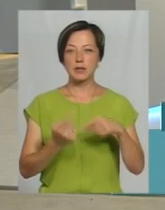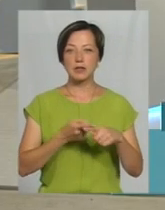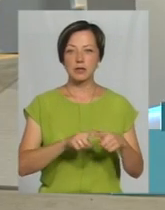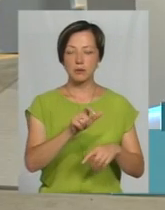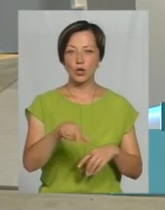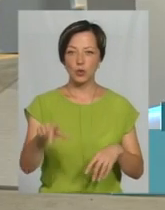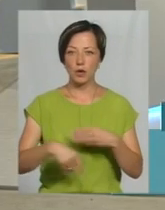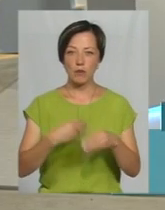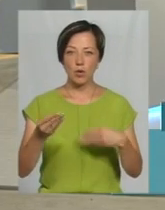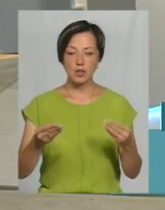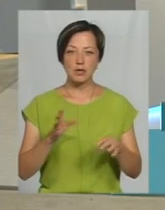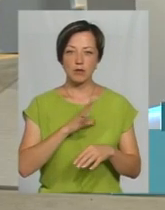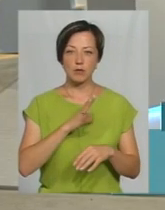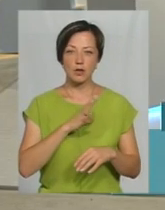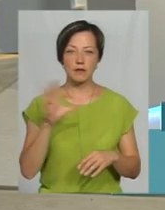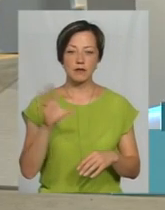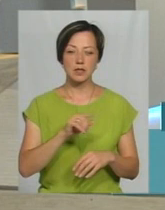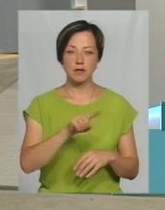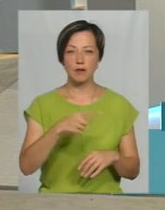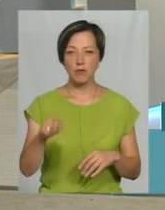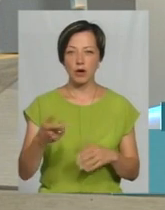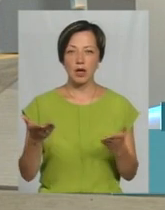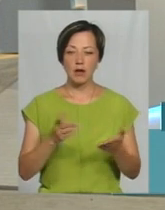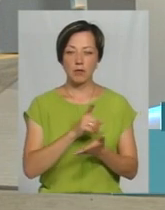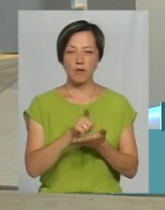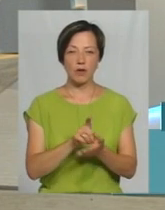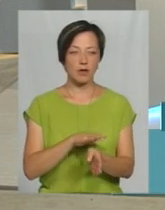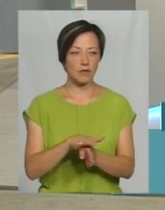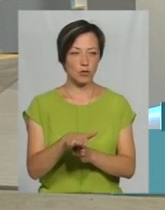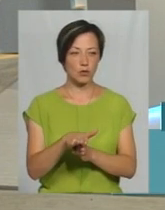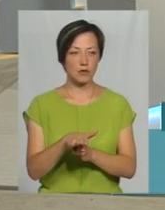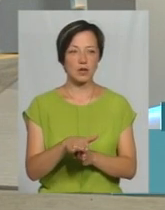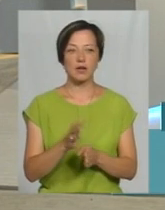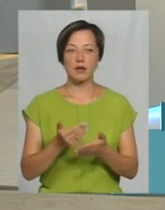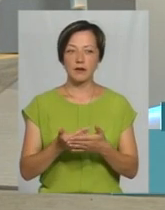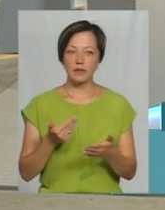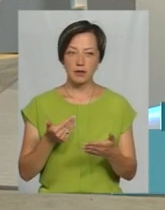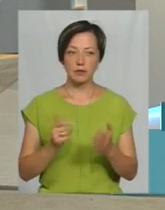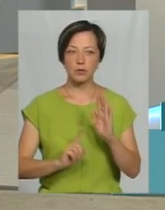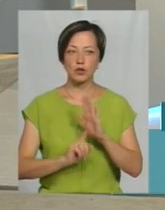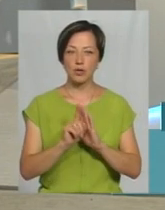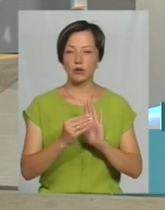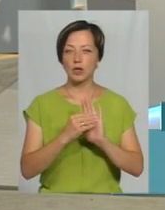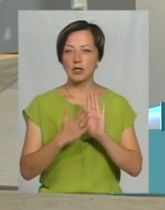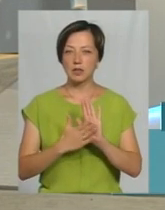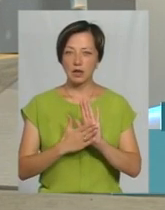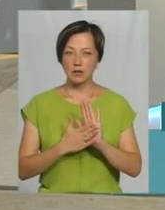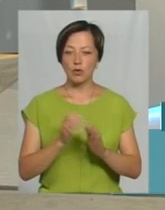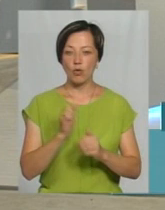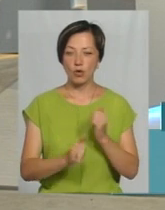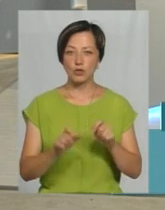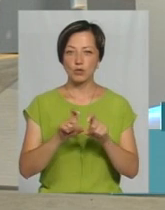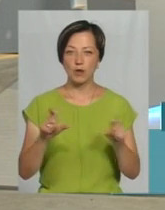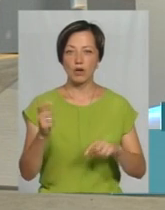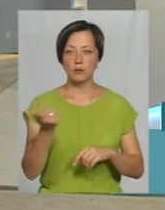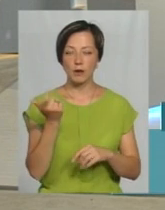були роздані всі вимоги, які вони повинні виконувати. Від початку реєстрації, що кожен суб'єкт